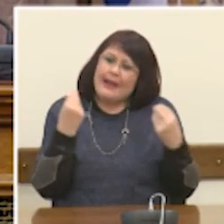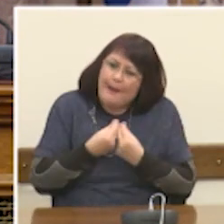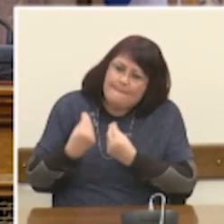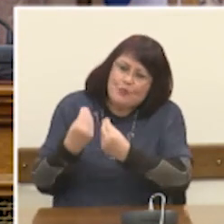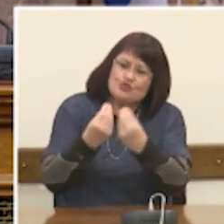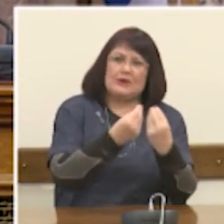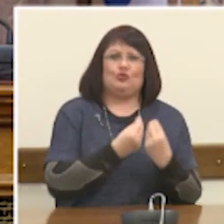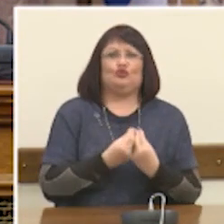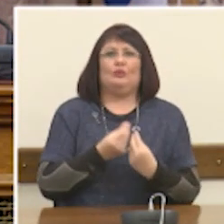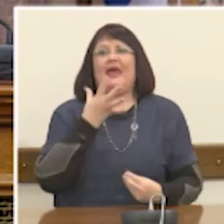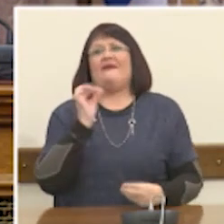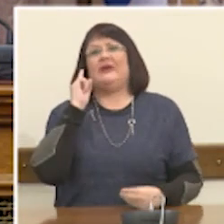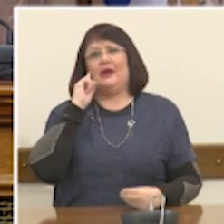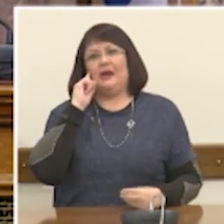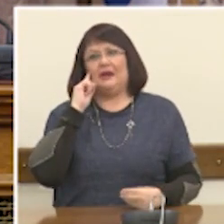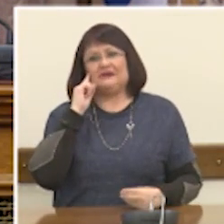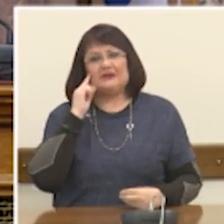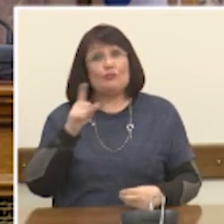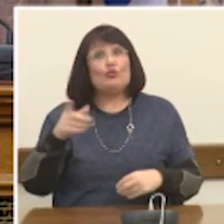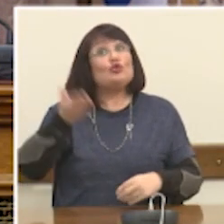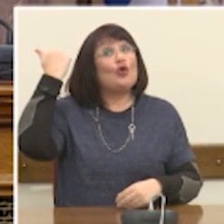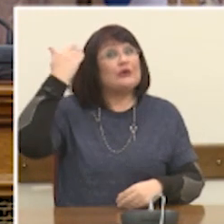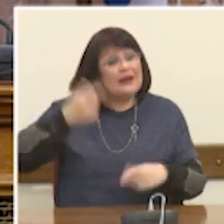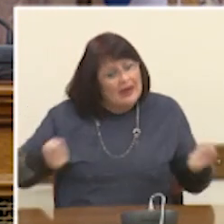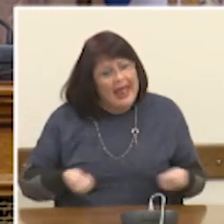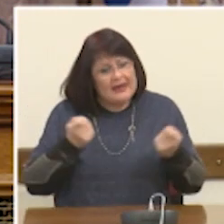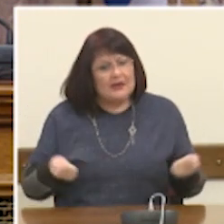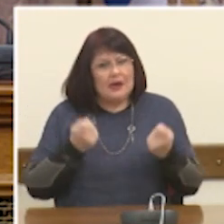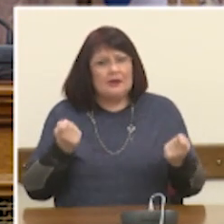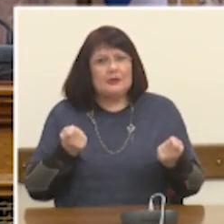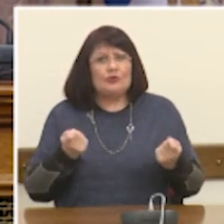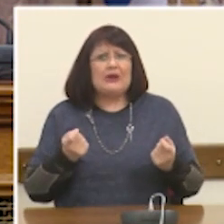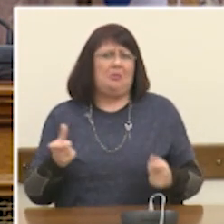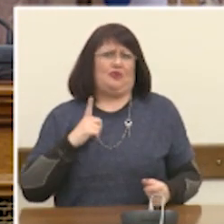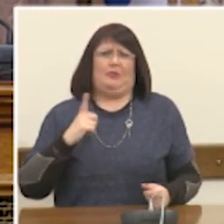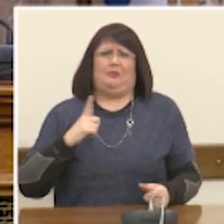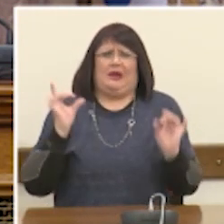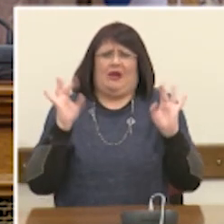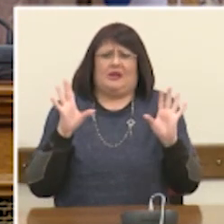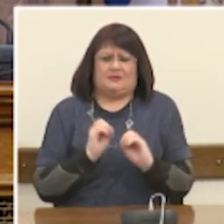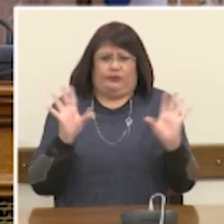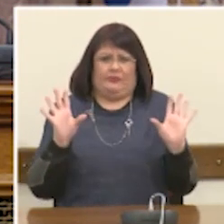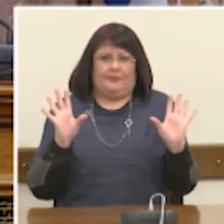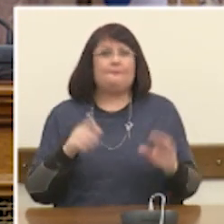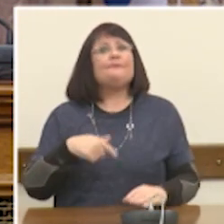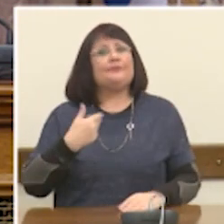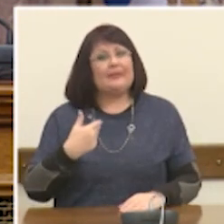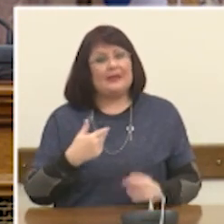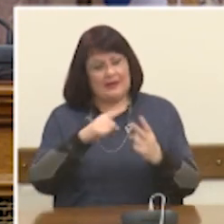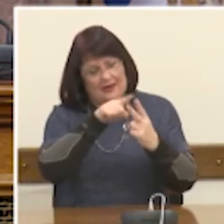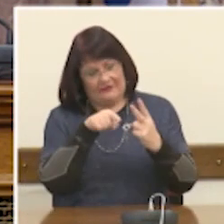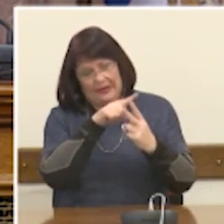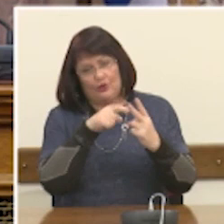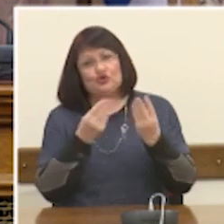εξελίξεις που εκείνη την εποχή φάνταζαν απρόβλεπτες. Επομένως, τα δύο αυτά εργαλεία,